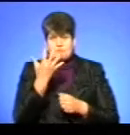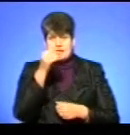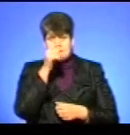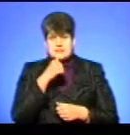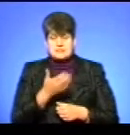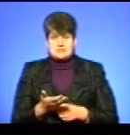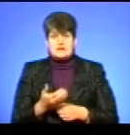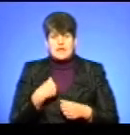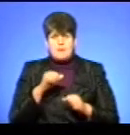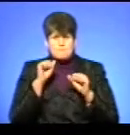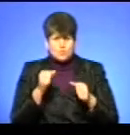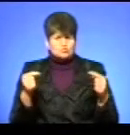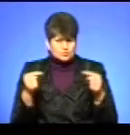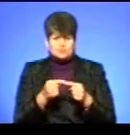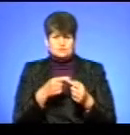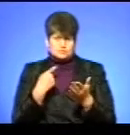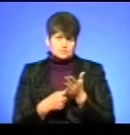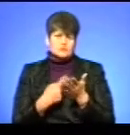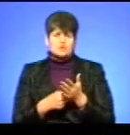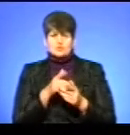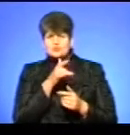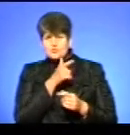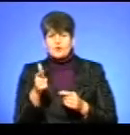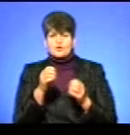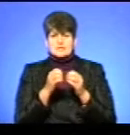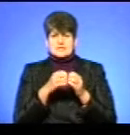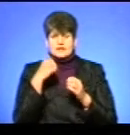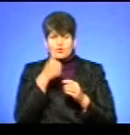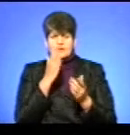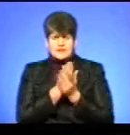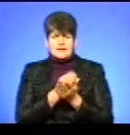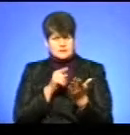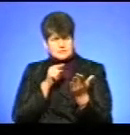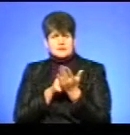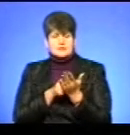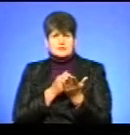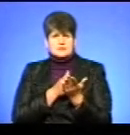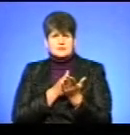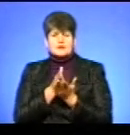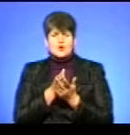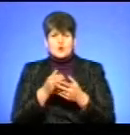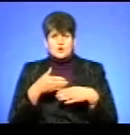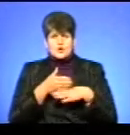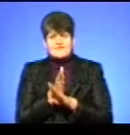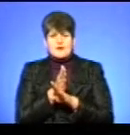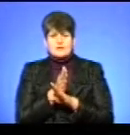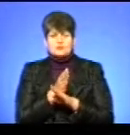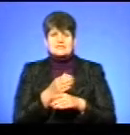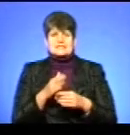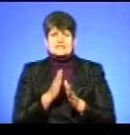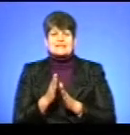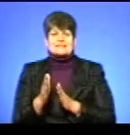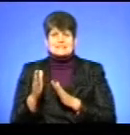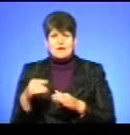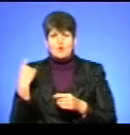Я можу категорично стверджувати, що вже протягом 10 років ведеться цілеспрямована системна робота по розвалу системи